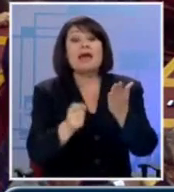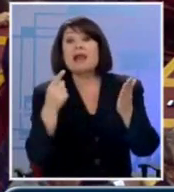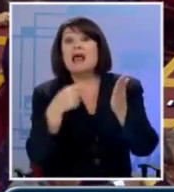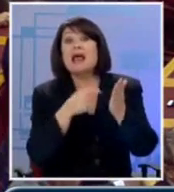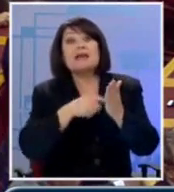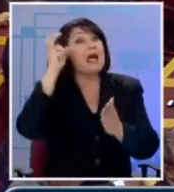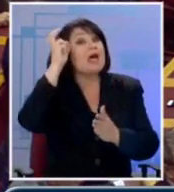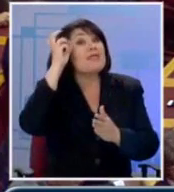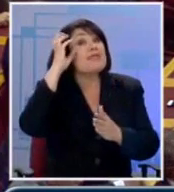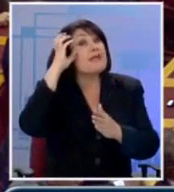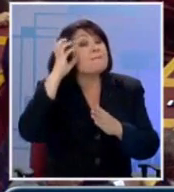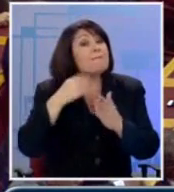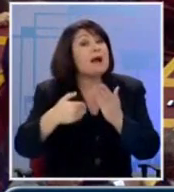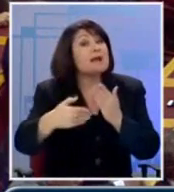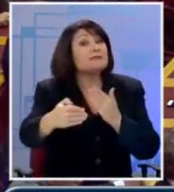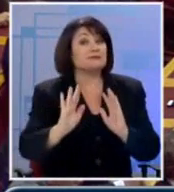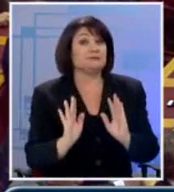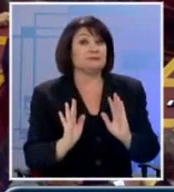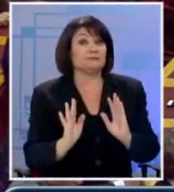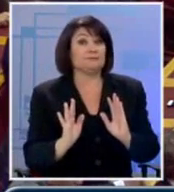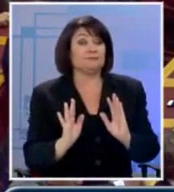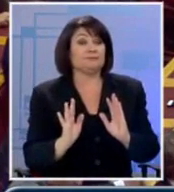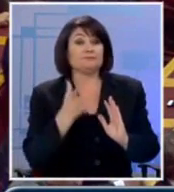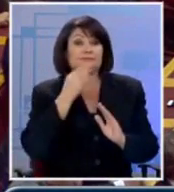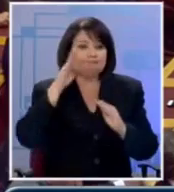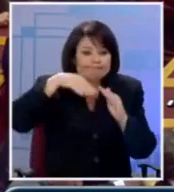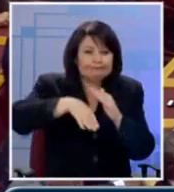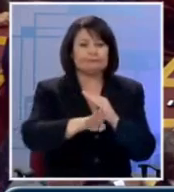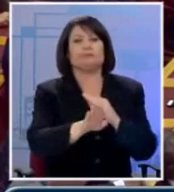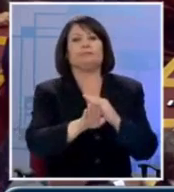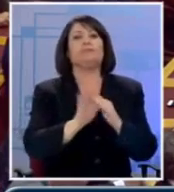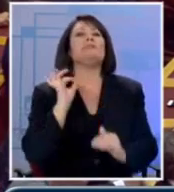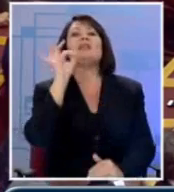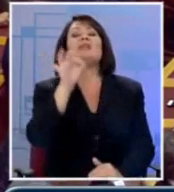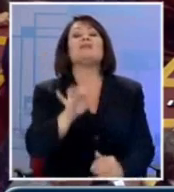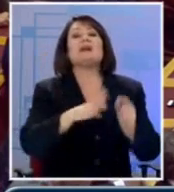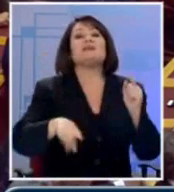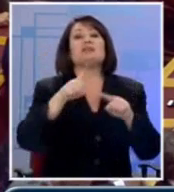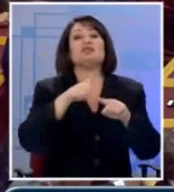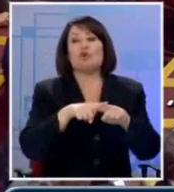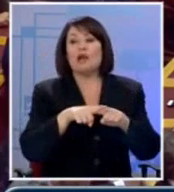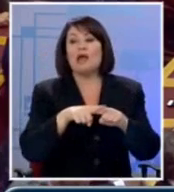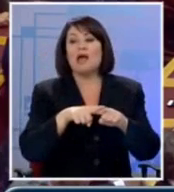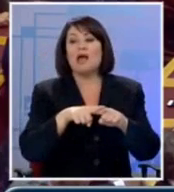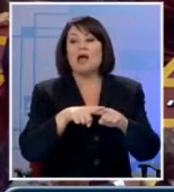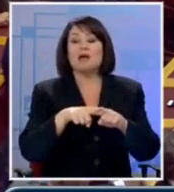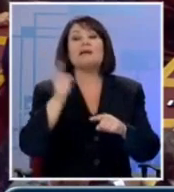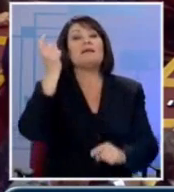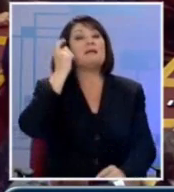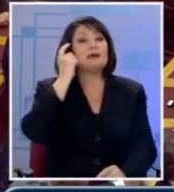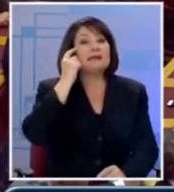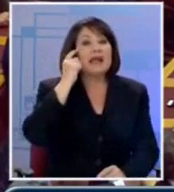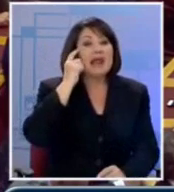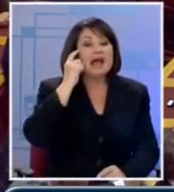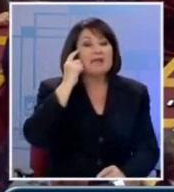θα το θυμηθείτε, είναι η καμπή η οποία θα οδηγήσει τον ελληνικό λαό στο να συνειδητοποιήσει